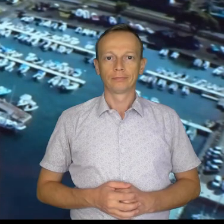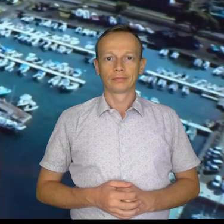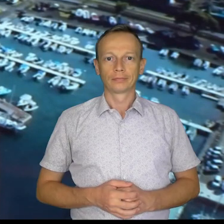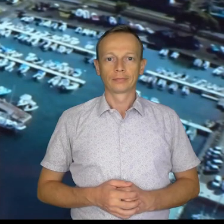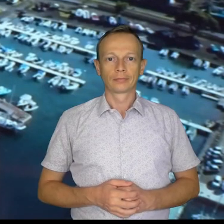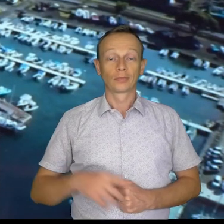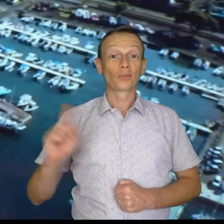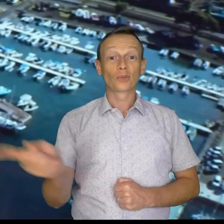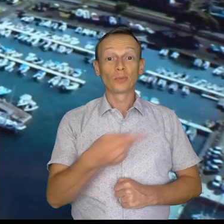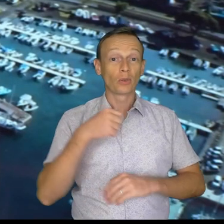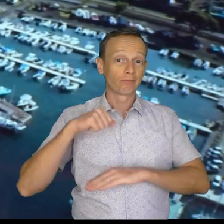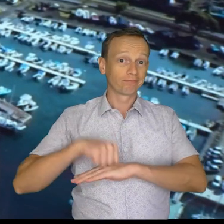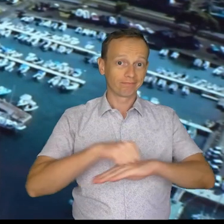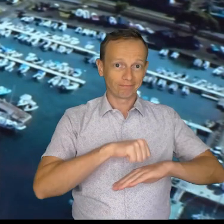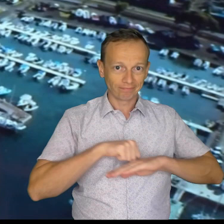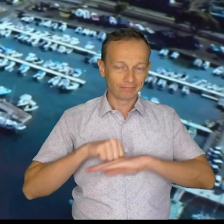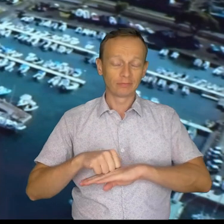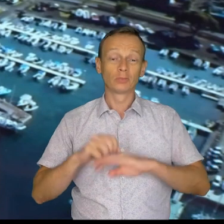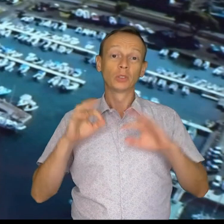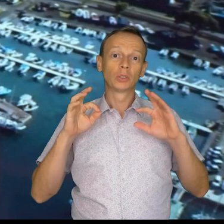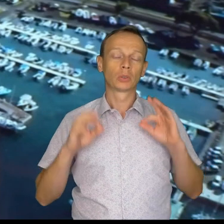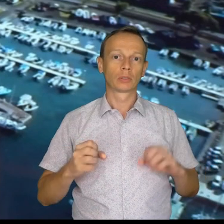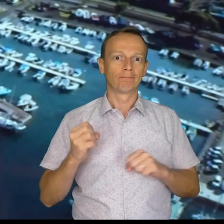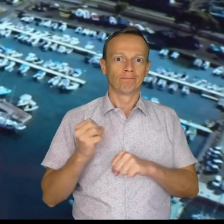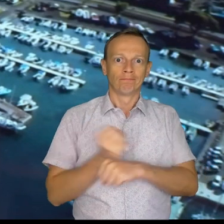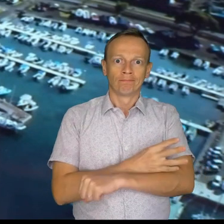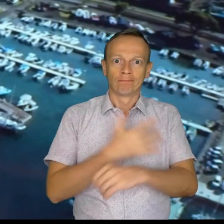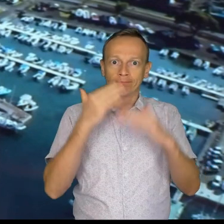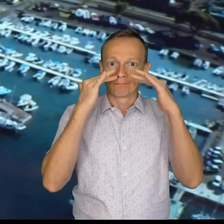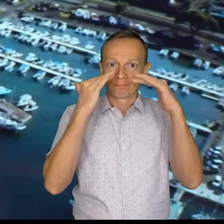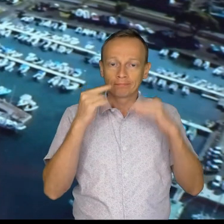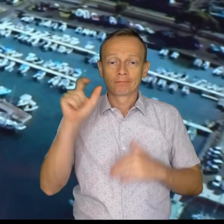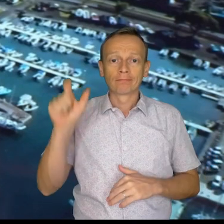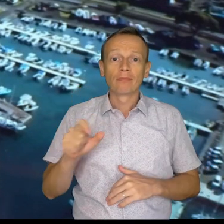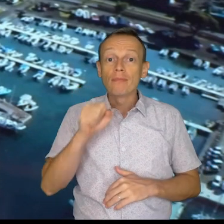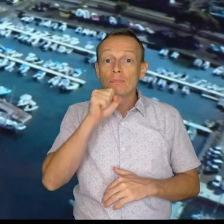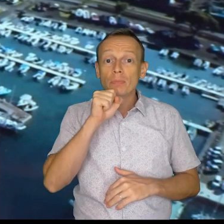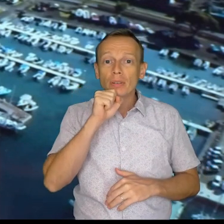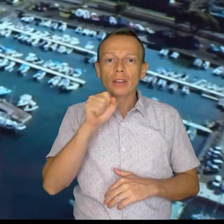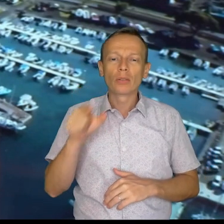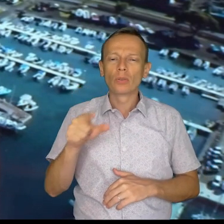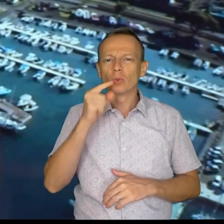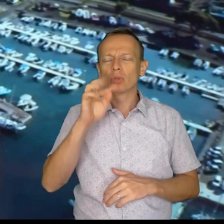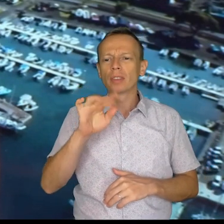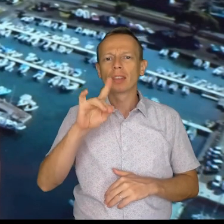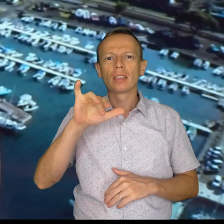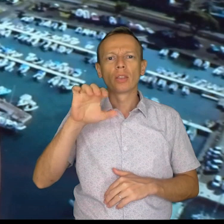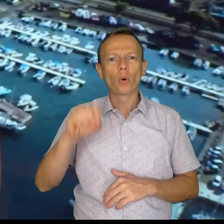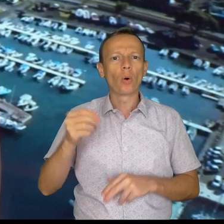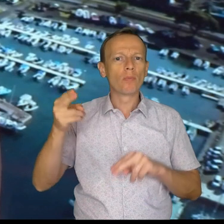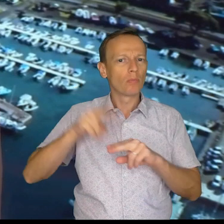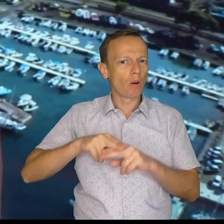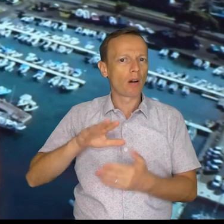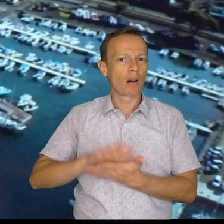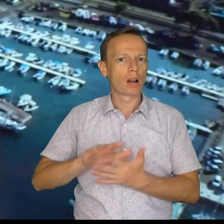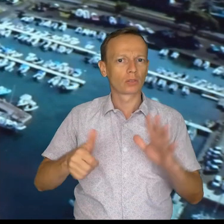tous. Vive émotion suite au décès de Moïho Teihoudi Pepe, décès survenu dans sa 63e année, comme annoncé hier soir dans notre